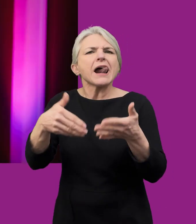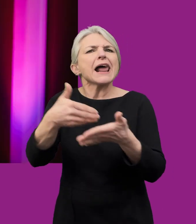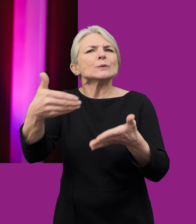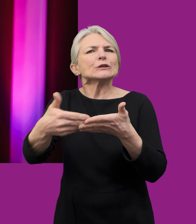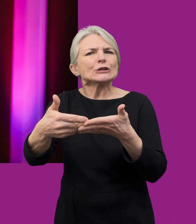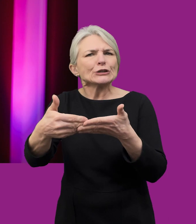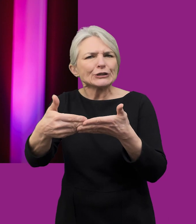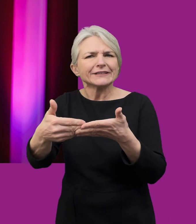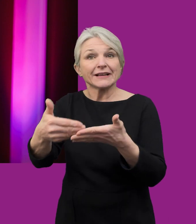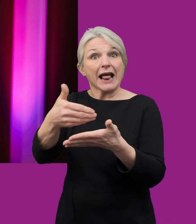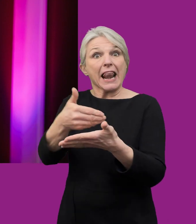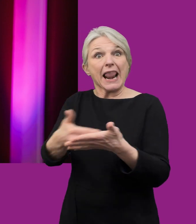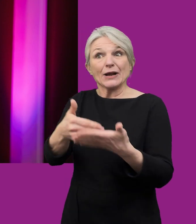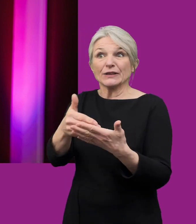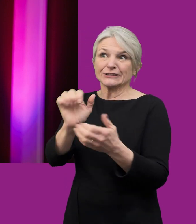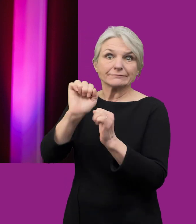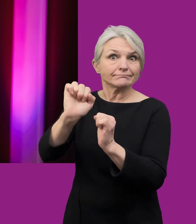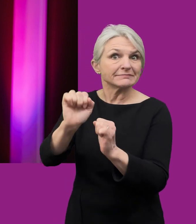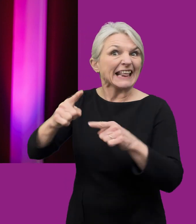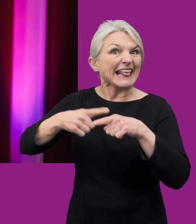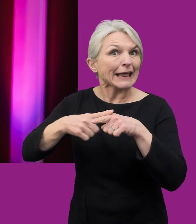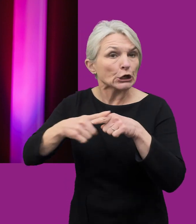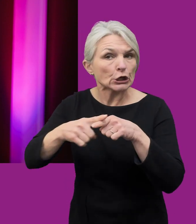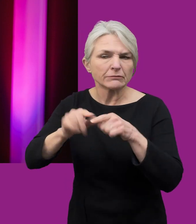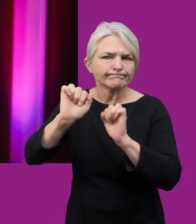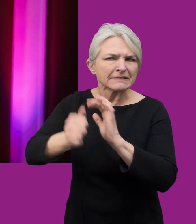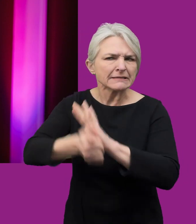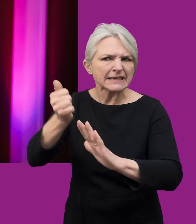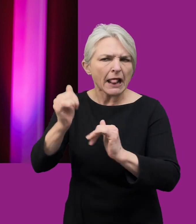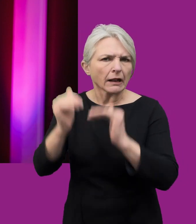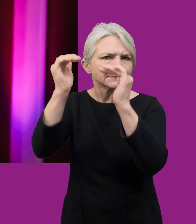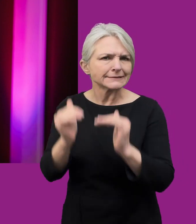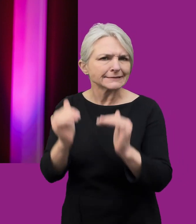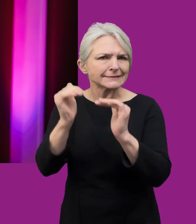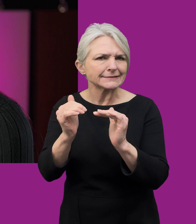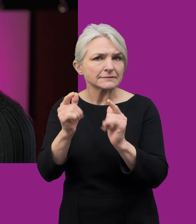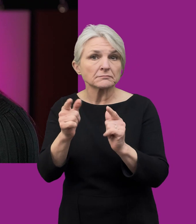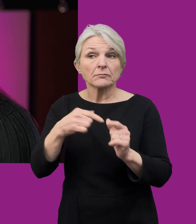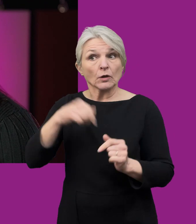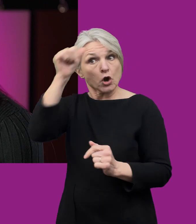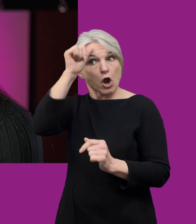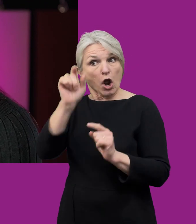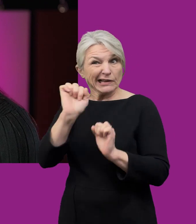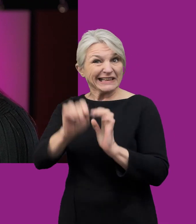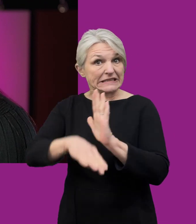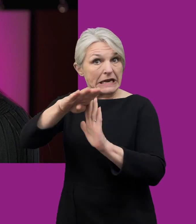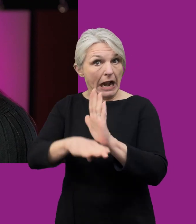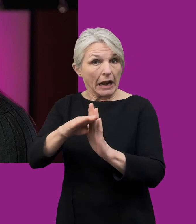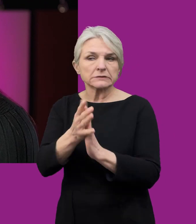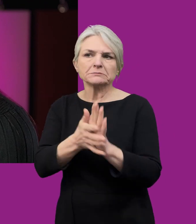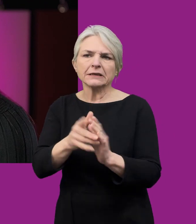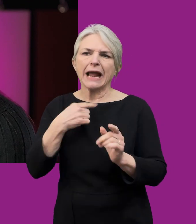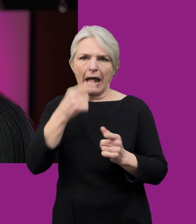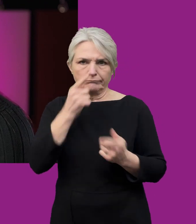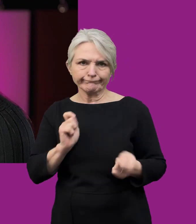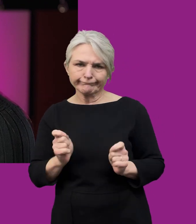Drwy'r cyfrifiad, gwneith am hefyd gasglu data ar y brif iaith y mae pobl yn ei siarad â sgiliau Saesneg mae gwybod am sgiliau Saesneg pobl yn